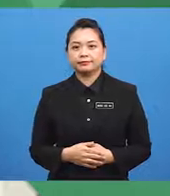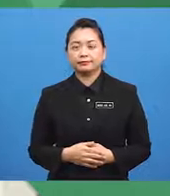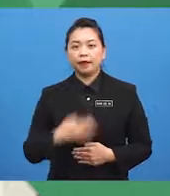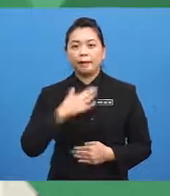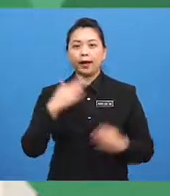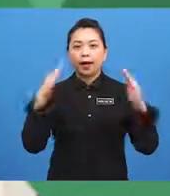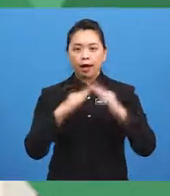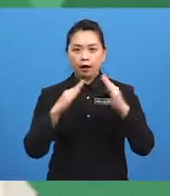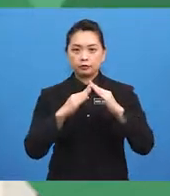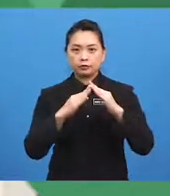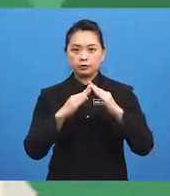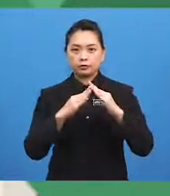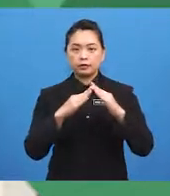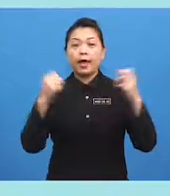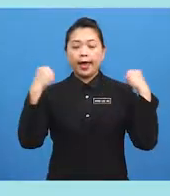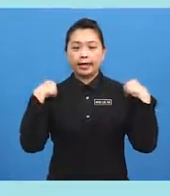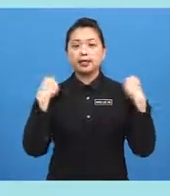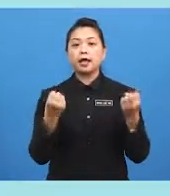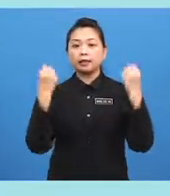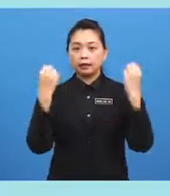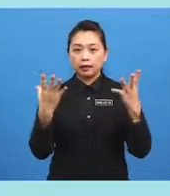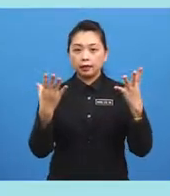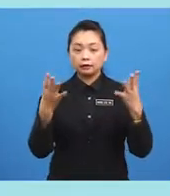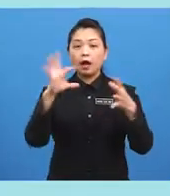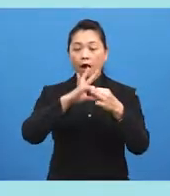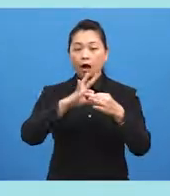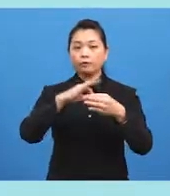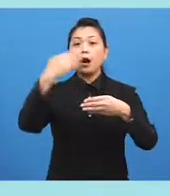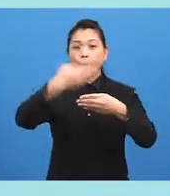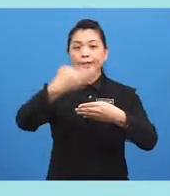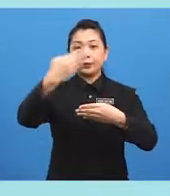untuk mempelajari perkataan hari